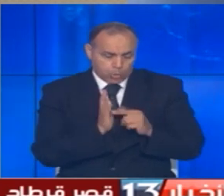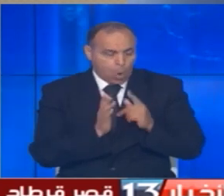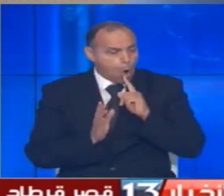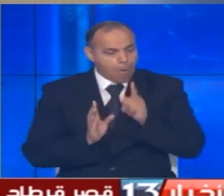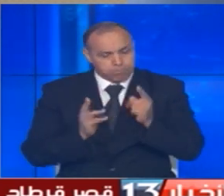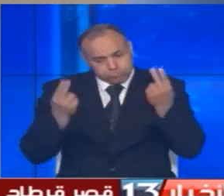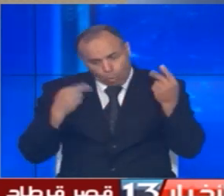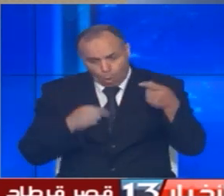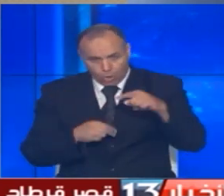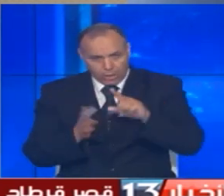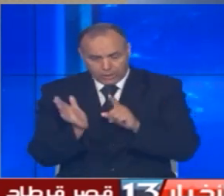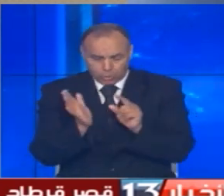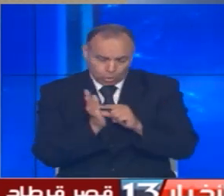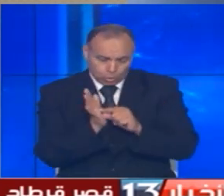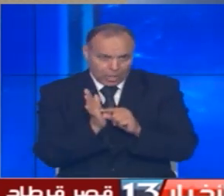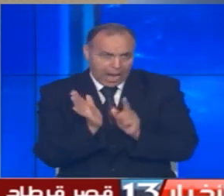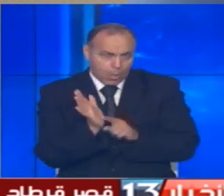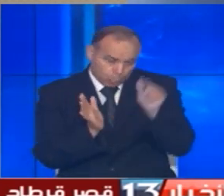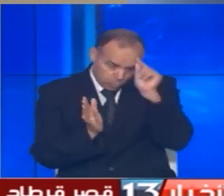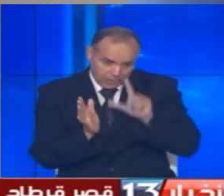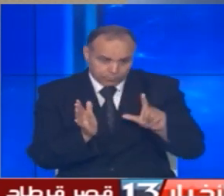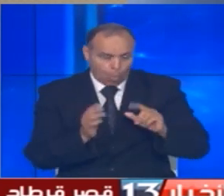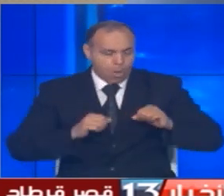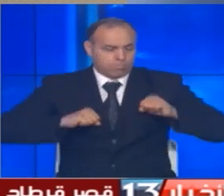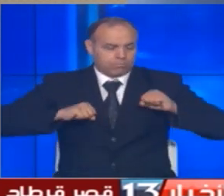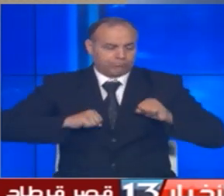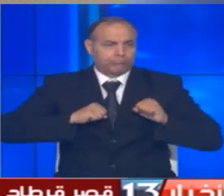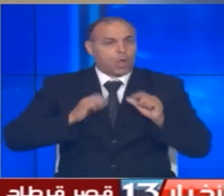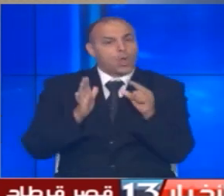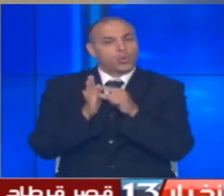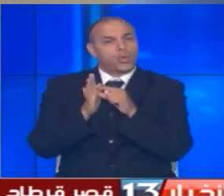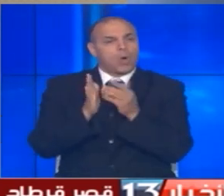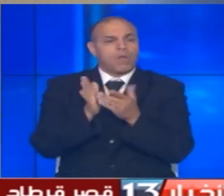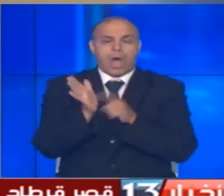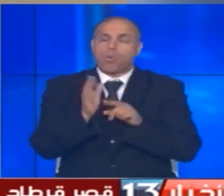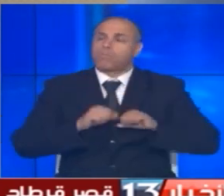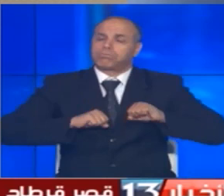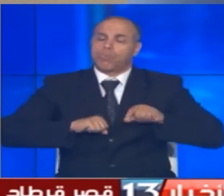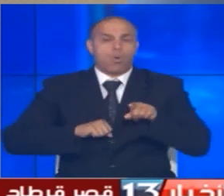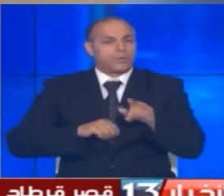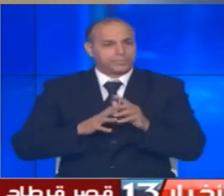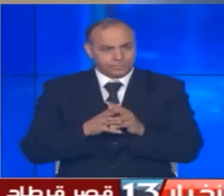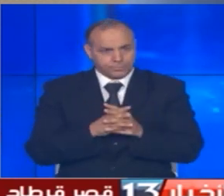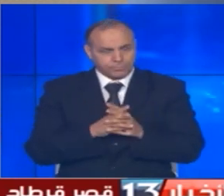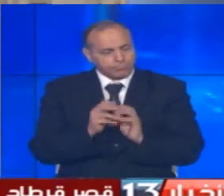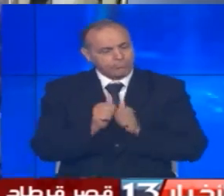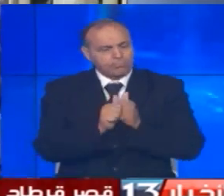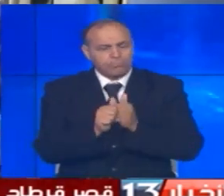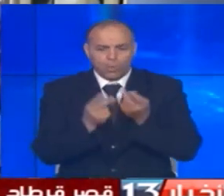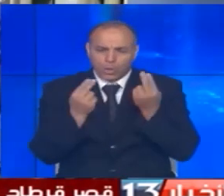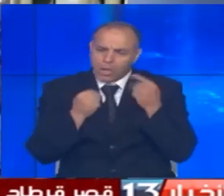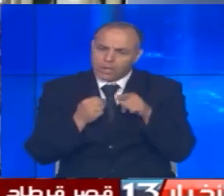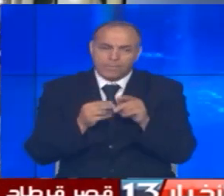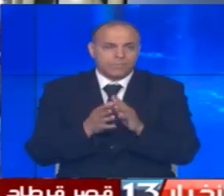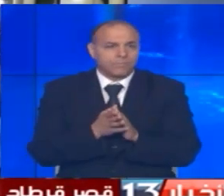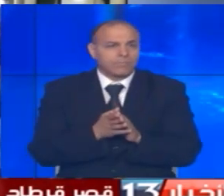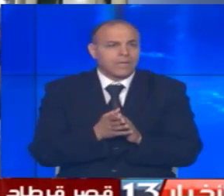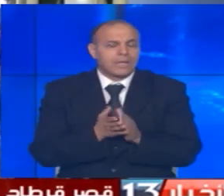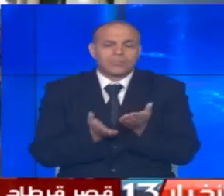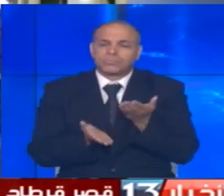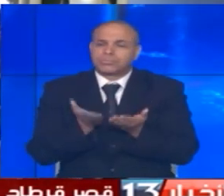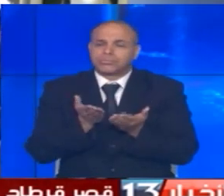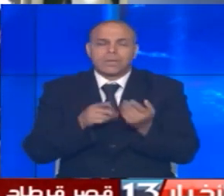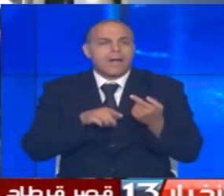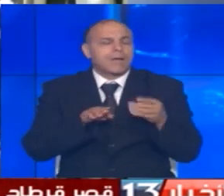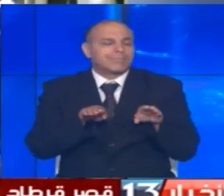يحكم فينا هذا الجديد وهو السلطة العليا في القوانين لهذا نشوفها تقنين مسألة